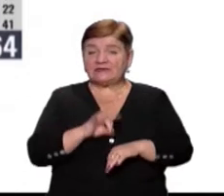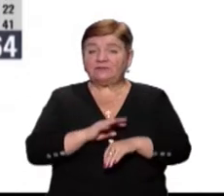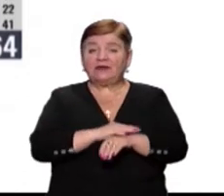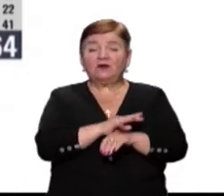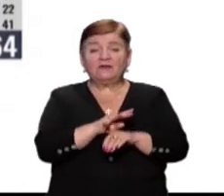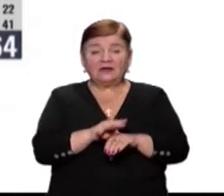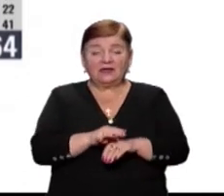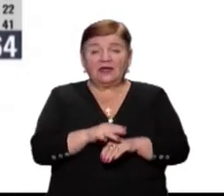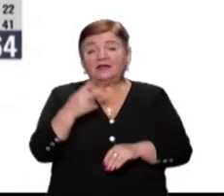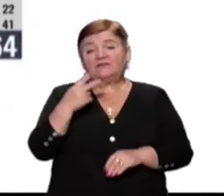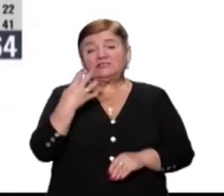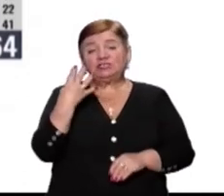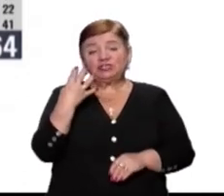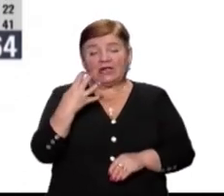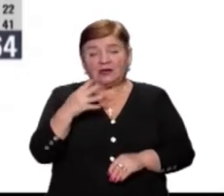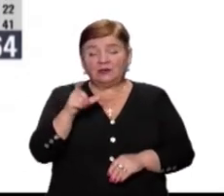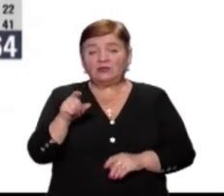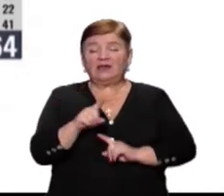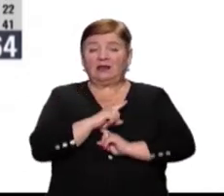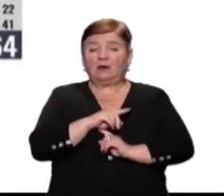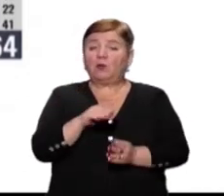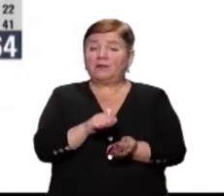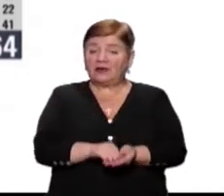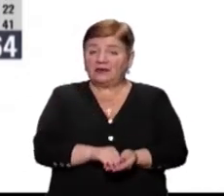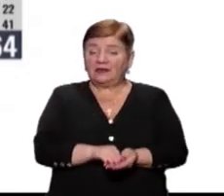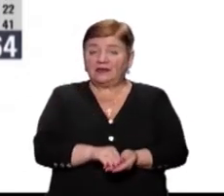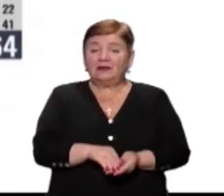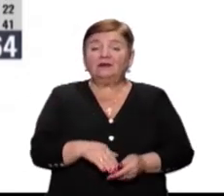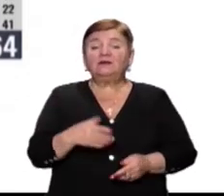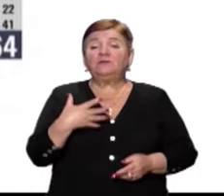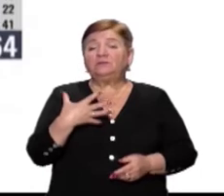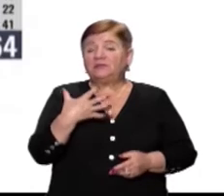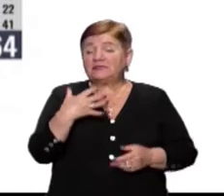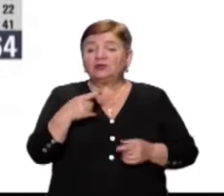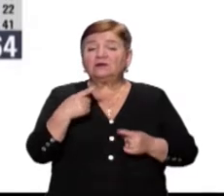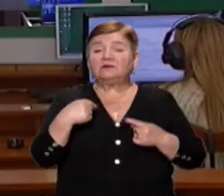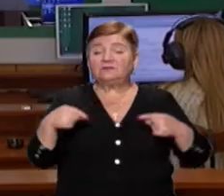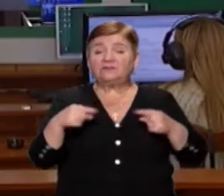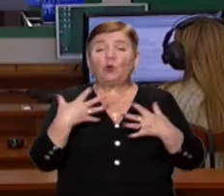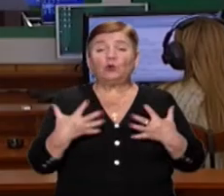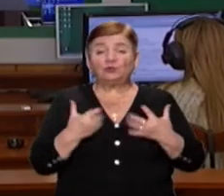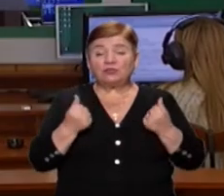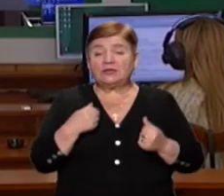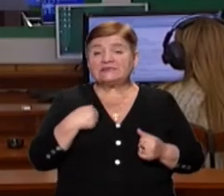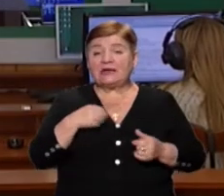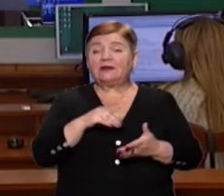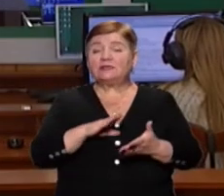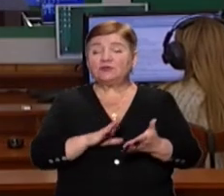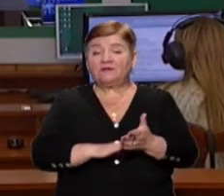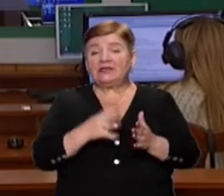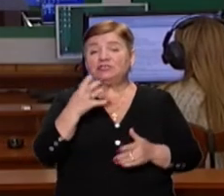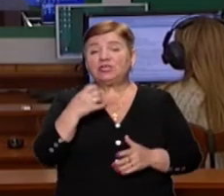ковід-19. 24 людини померли, 224 закарпатці одужали. В Україні за добу зареєстрували